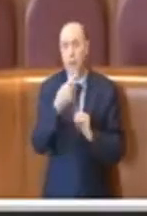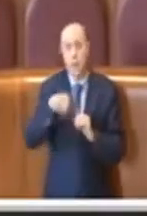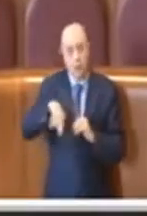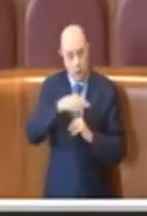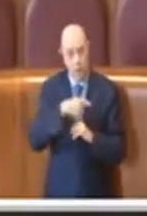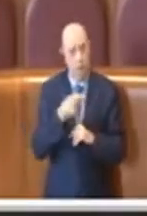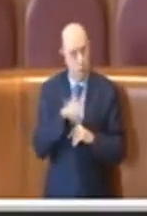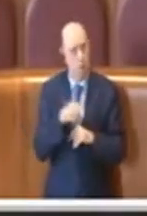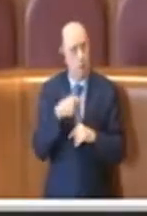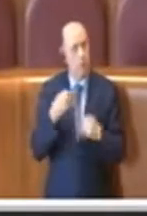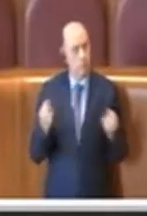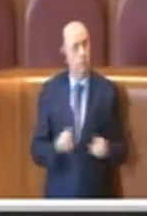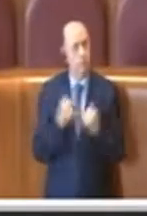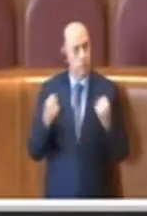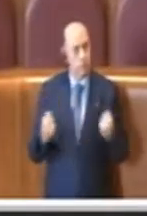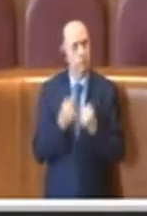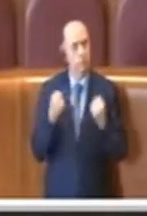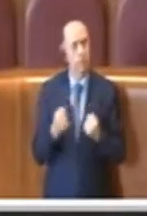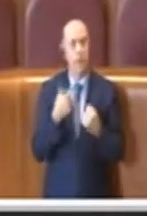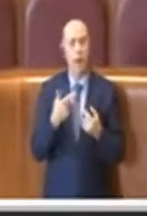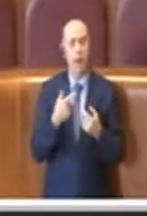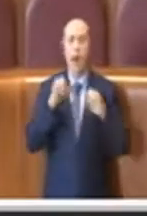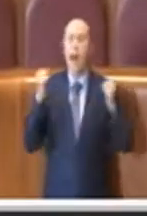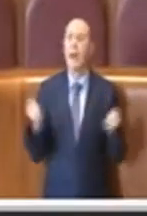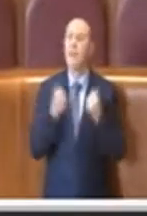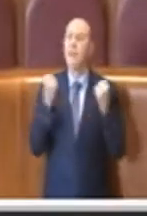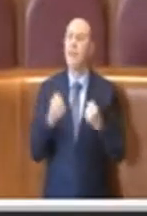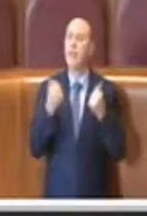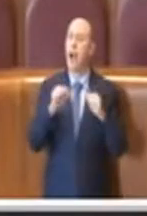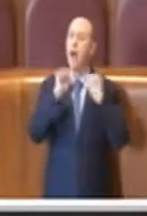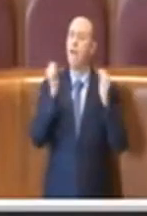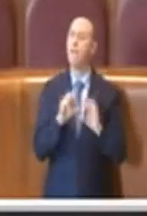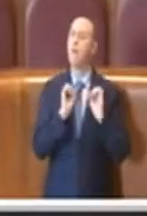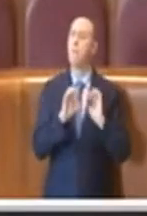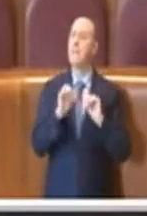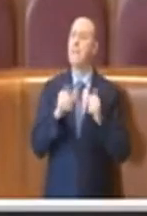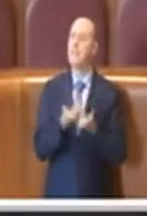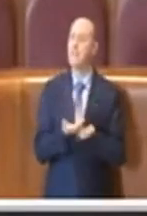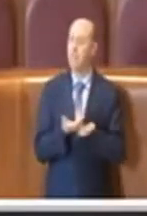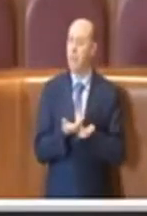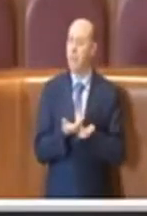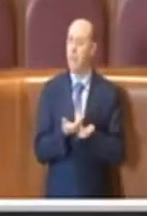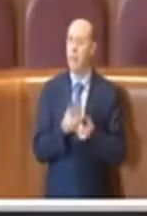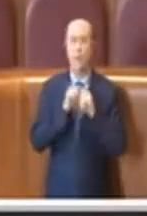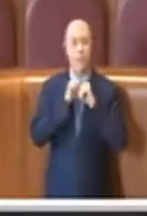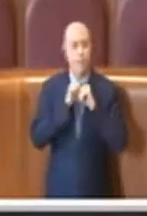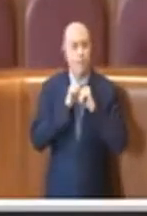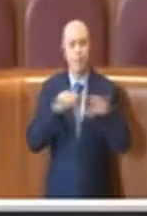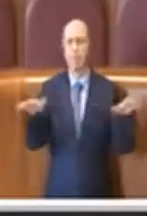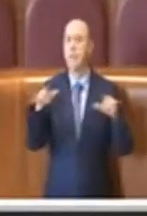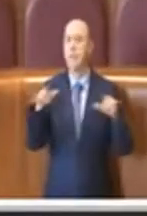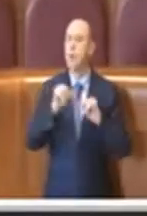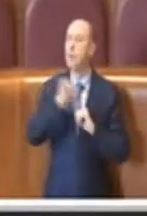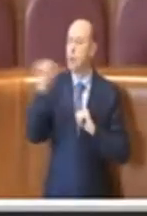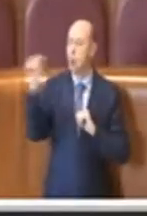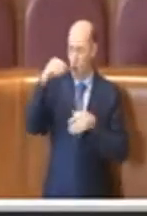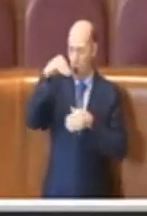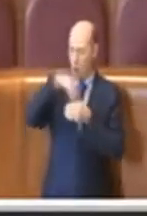attività formative diffuse non solo all'interno della